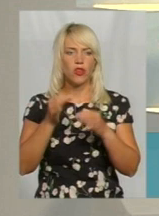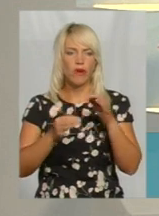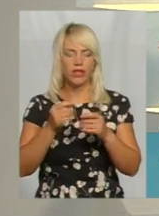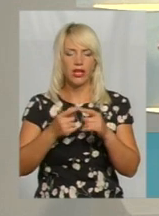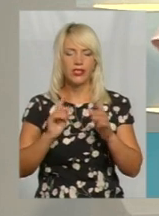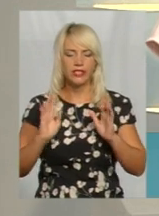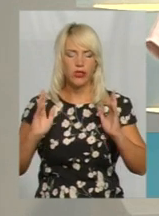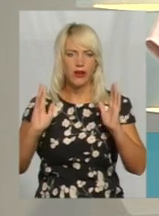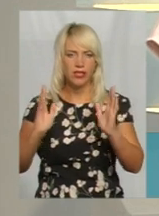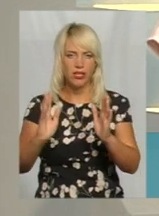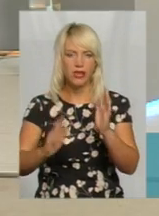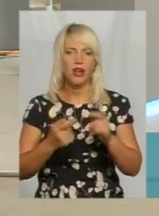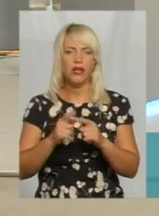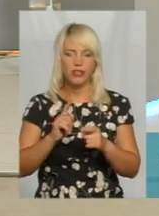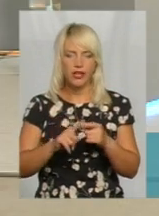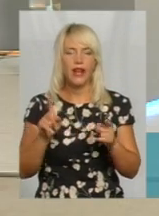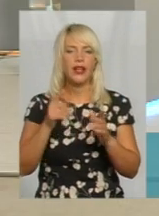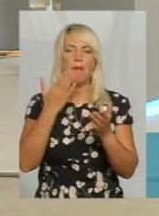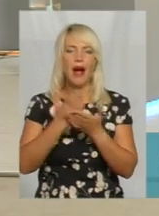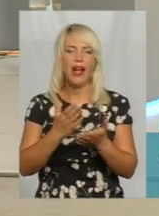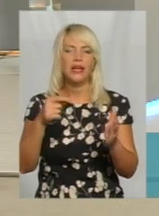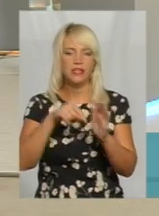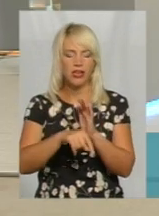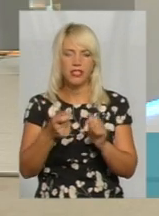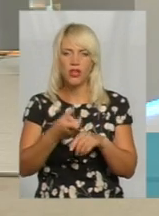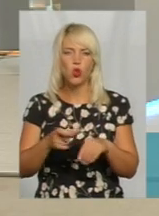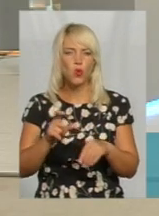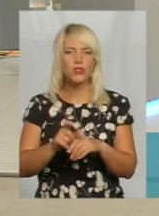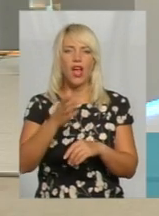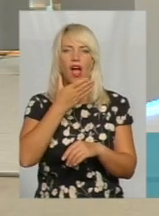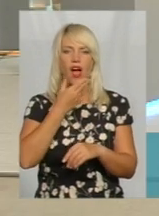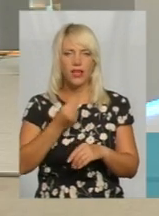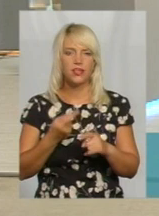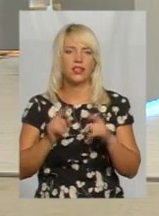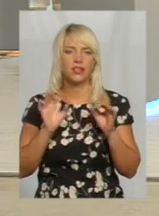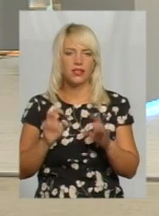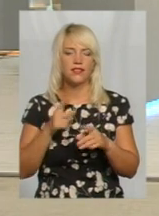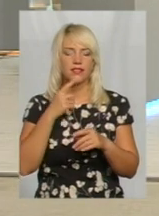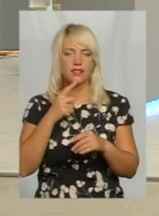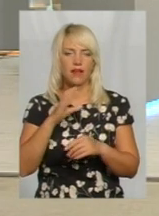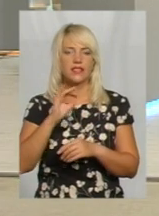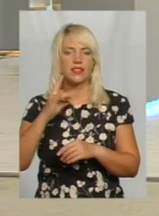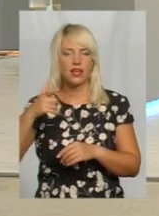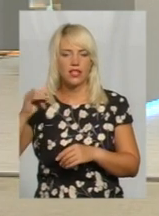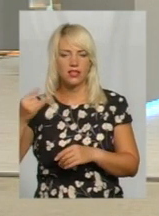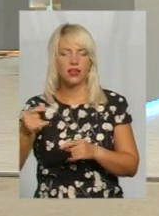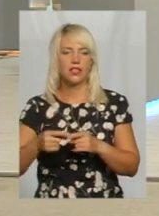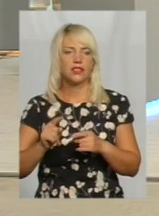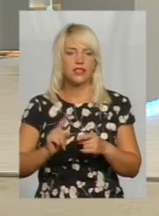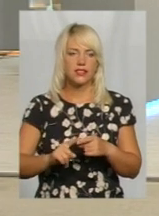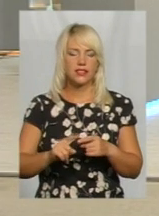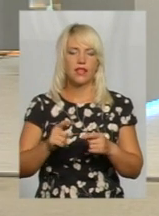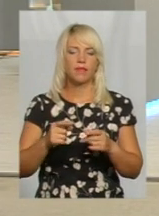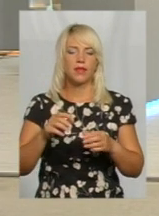вздовж доріг, яке мають значення? Дуже гарне, дуже гарне значення, і дійсно, як сказав пан Сергій, це емісія парникових газів,